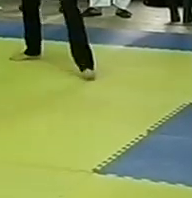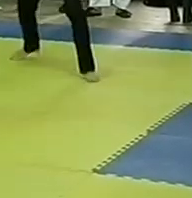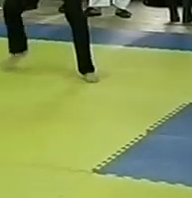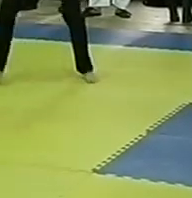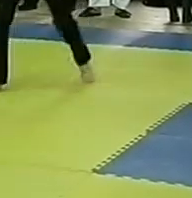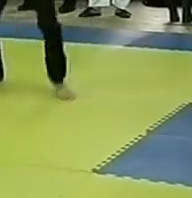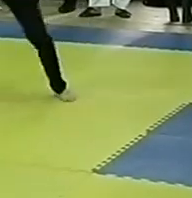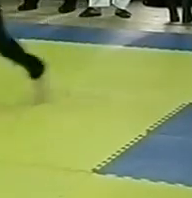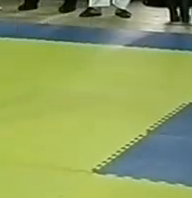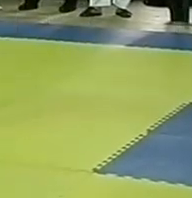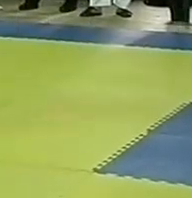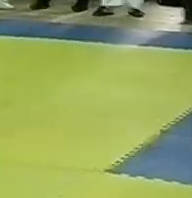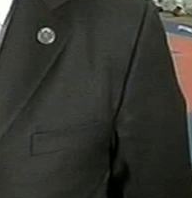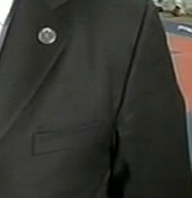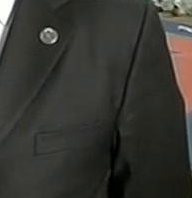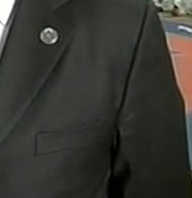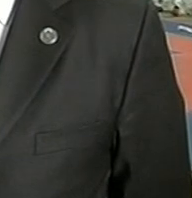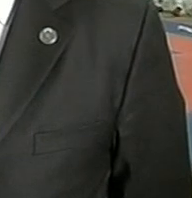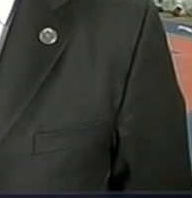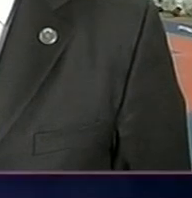Вони представляли не лише Кіровоградщину.